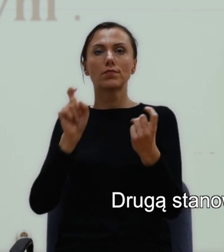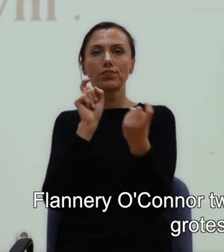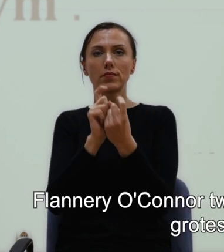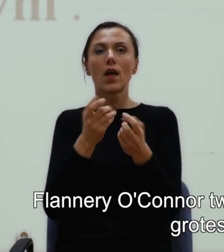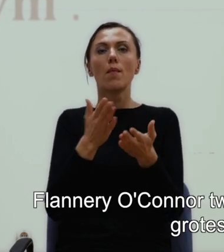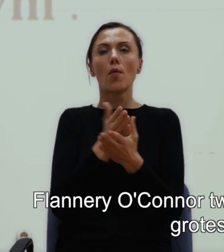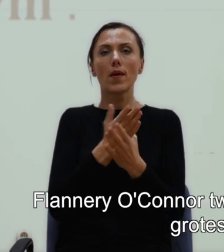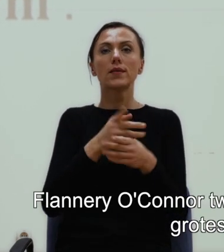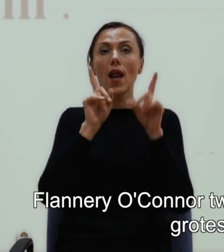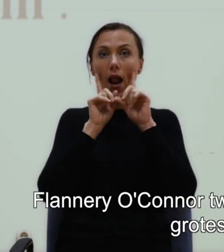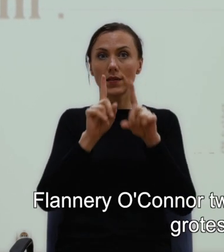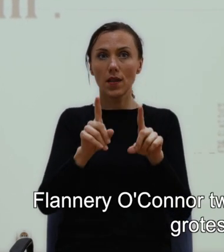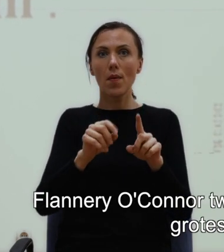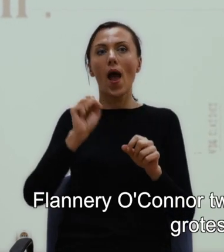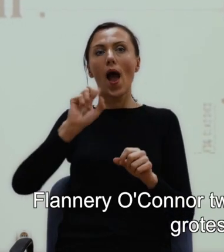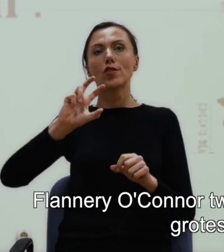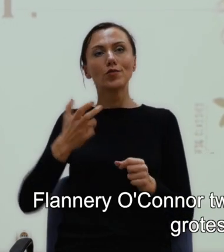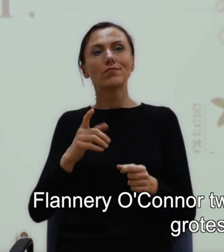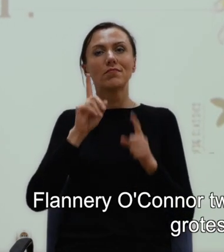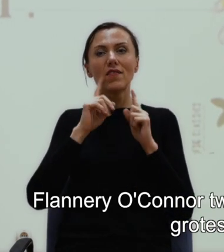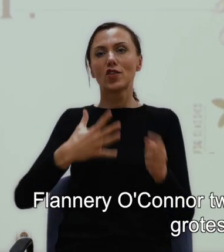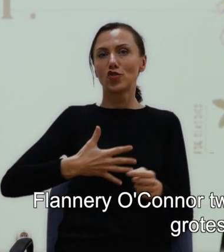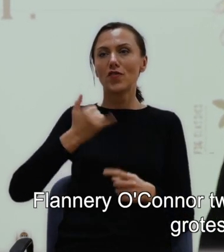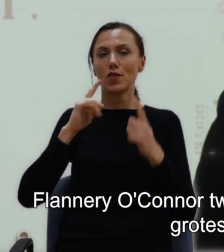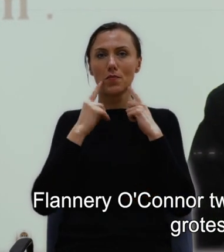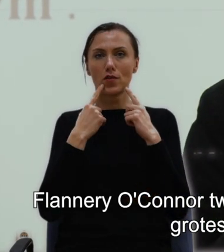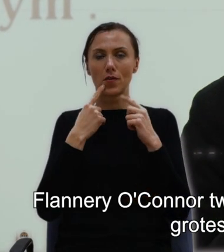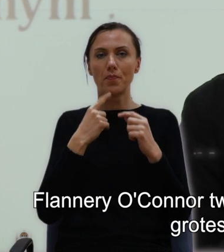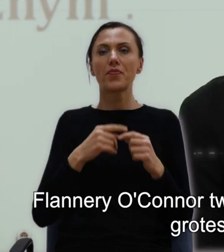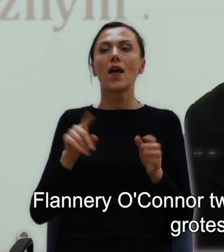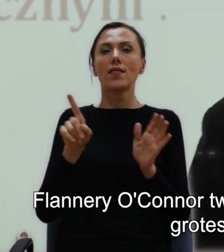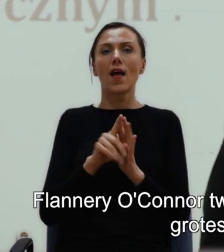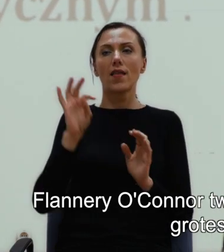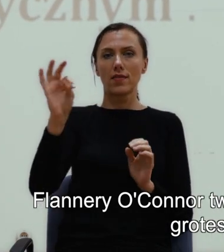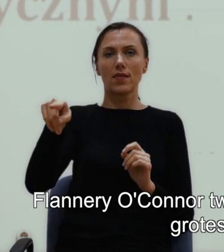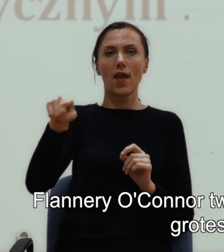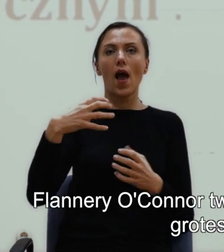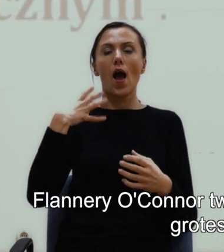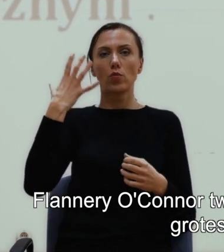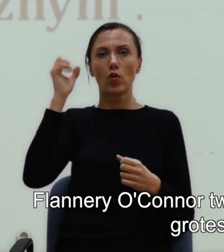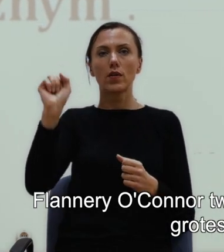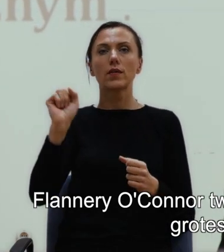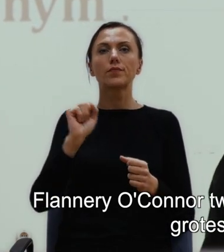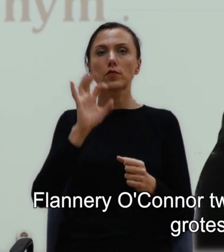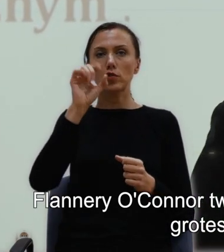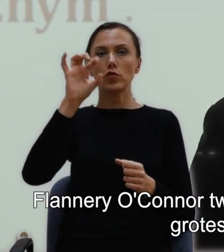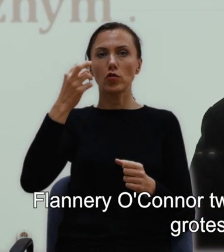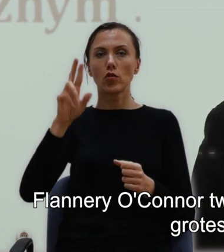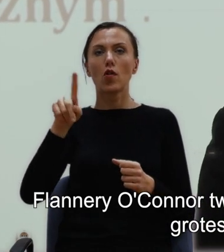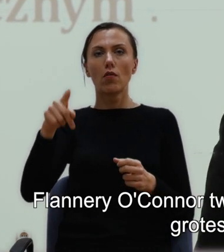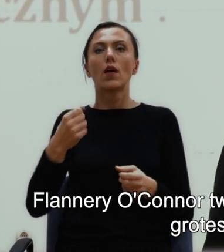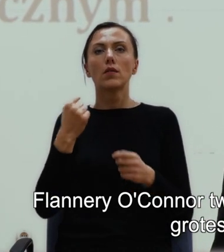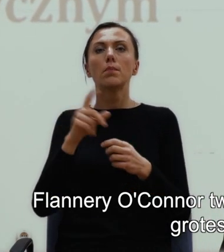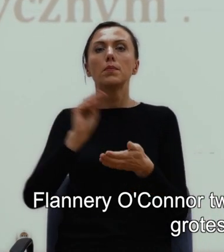Flannery O'Connor tworzyła teksty, które